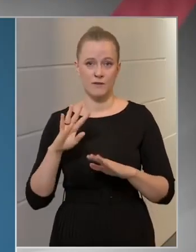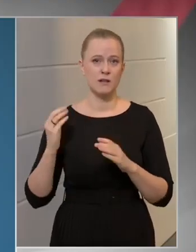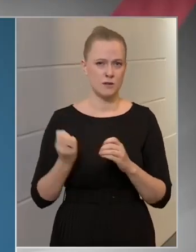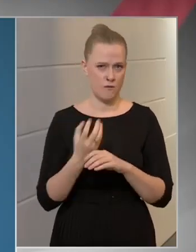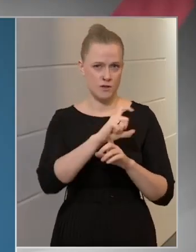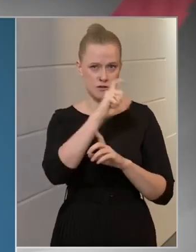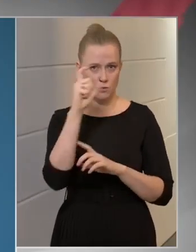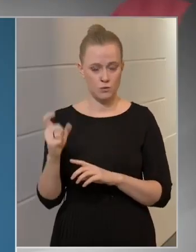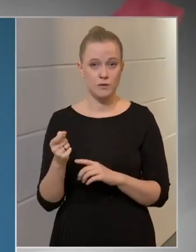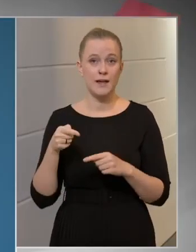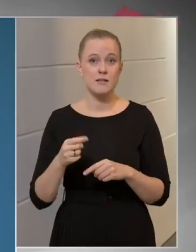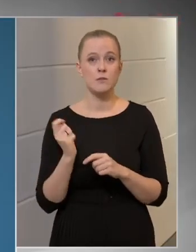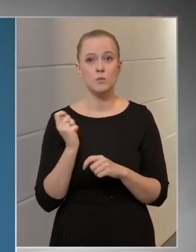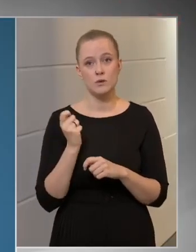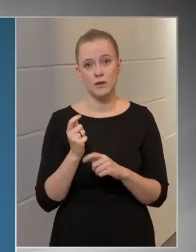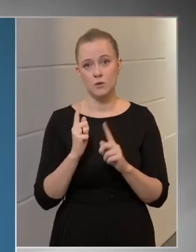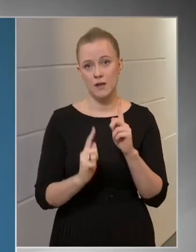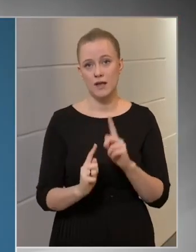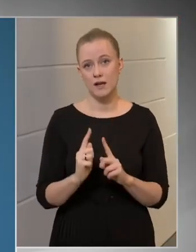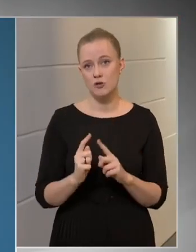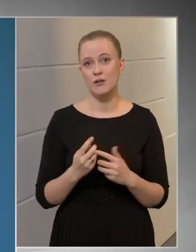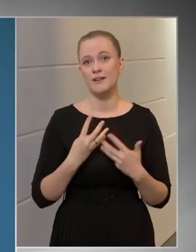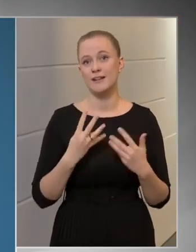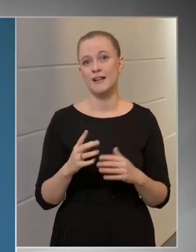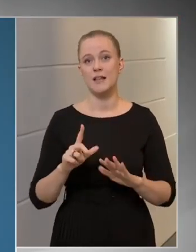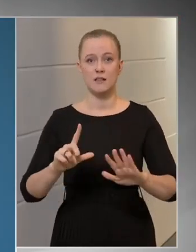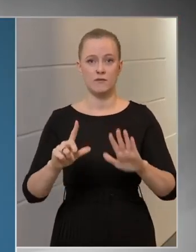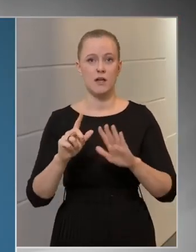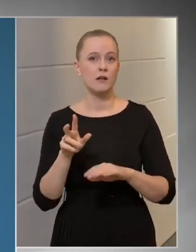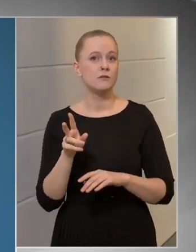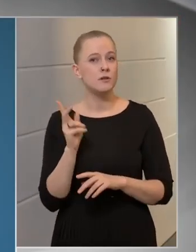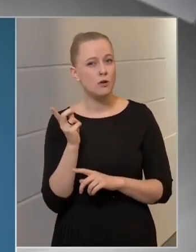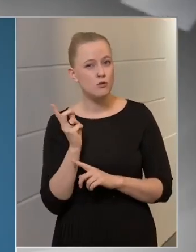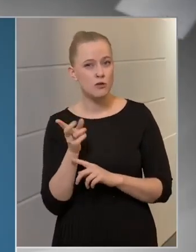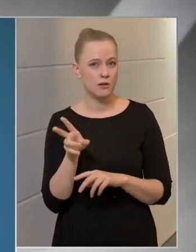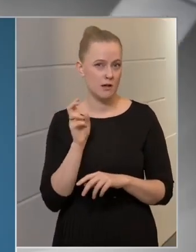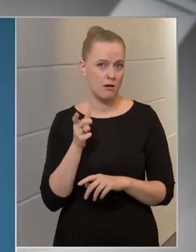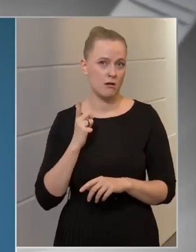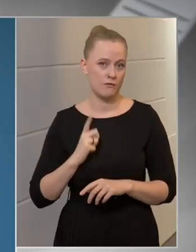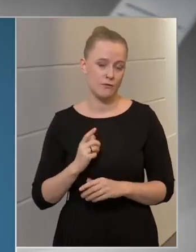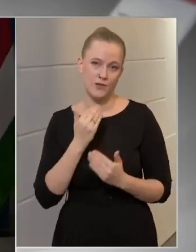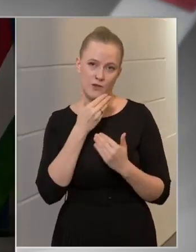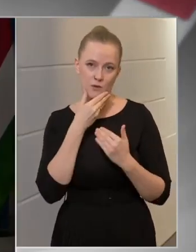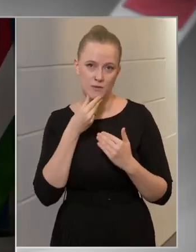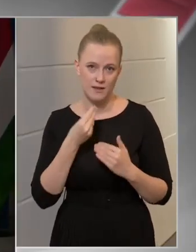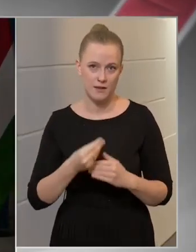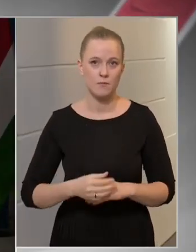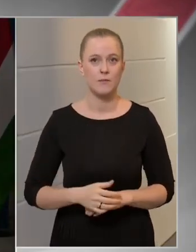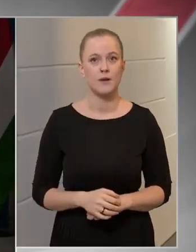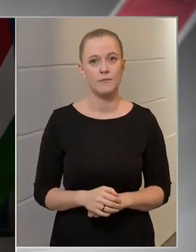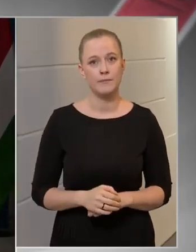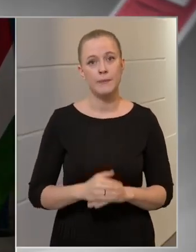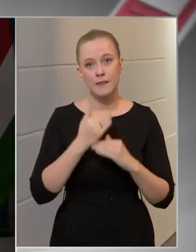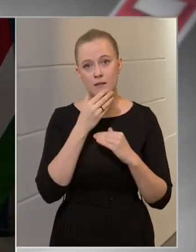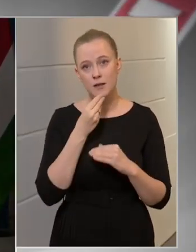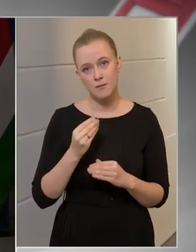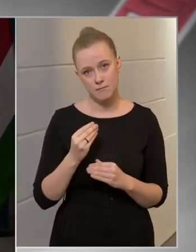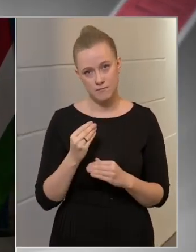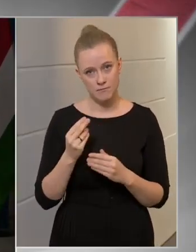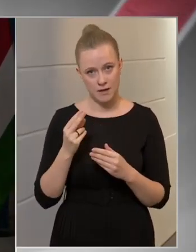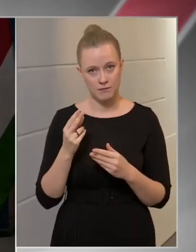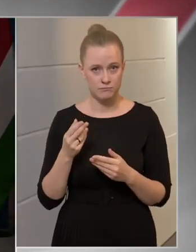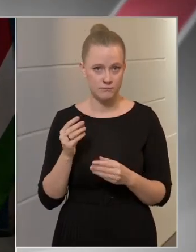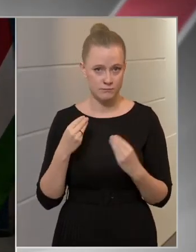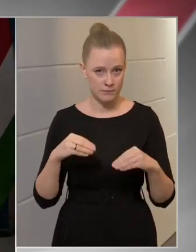ezekben a büntetőeljárásokban ez idáig 97 gyanúsítottat hallgattunk ki. Köszönöm szépen. Köszönöm a lezredes úr.